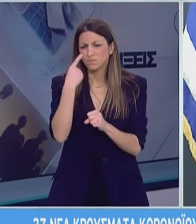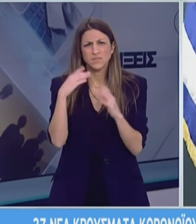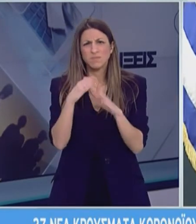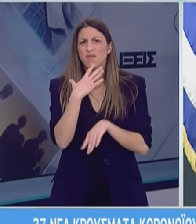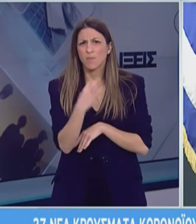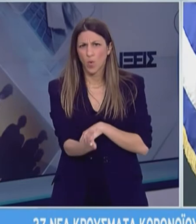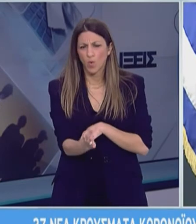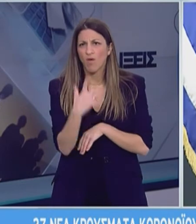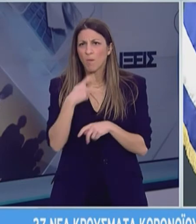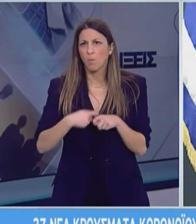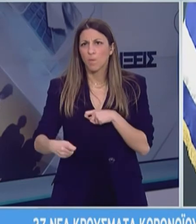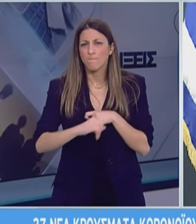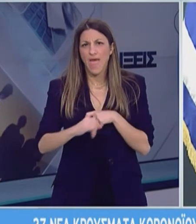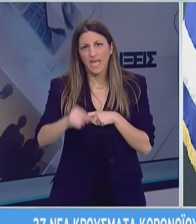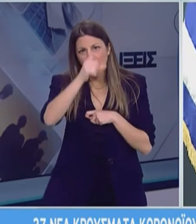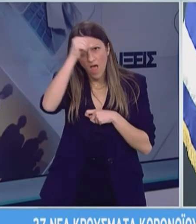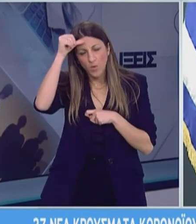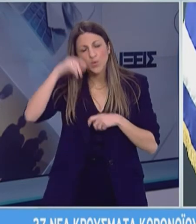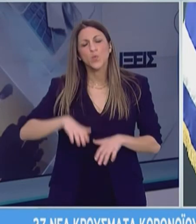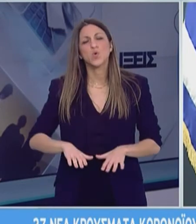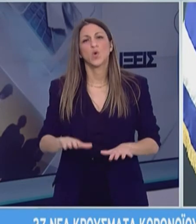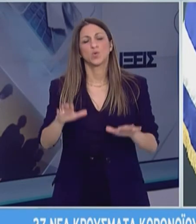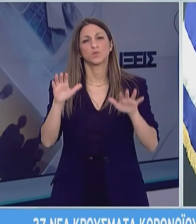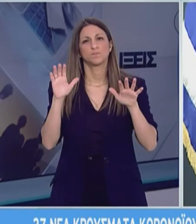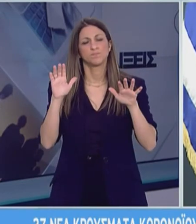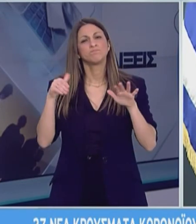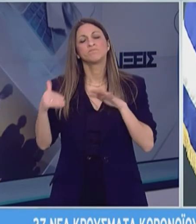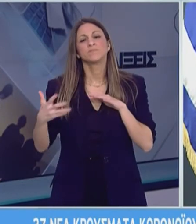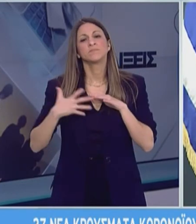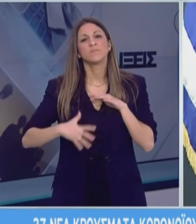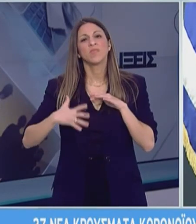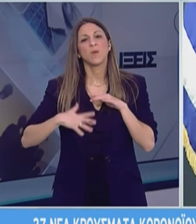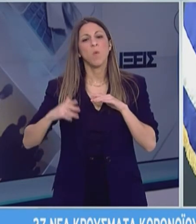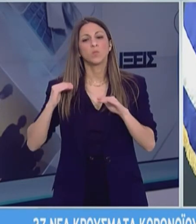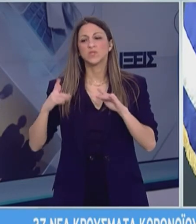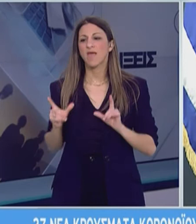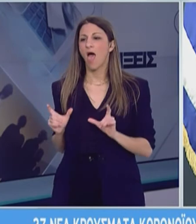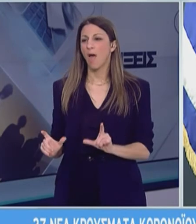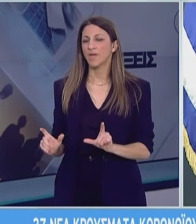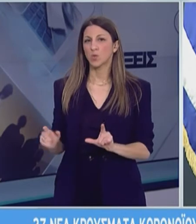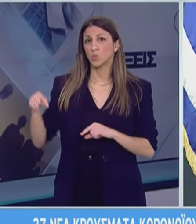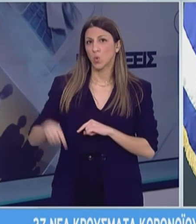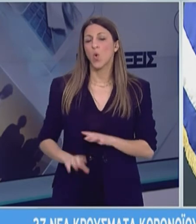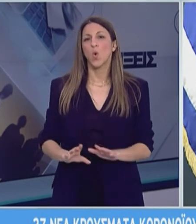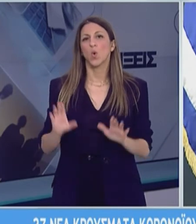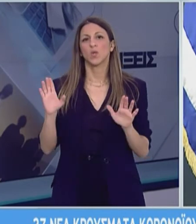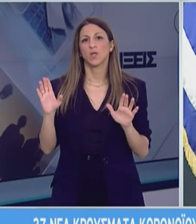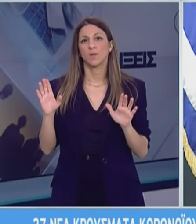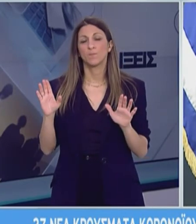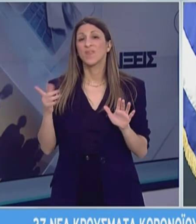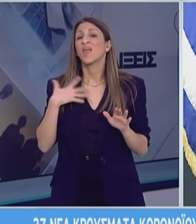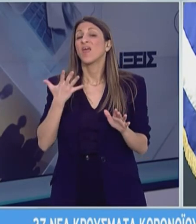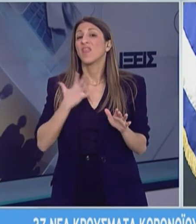παρατείνουμε την επιδημία στο καλοκαίρι ούτε γιατί θέλουμε να μην εκτεθούμε στον ιό τώρα. Δεν θέλουμε να εκτεθούμε